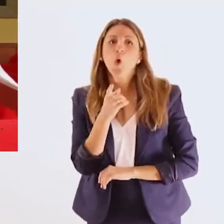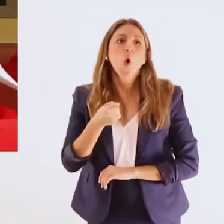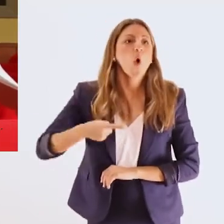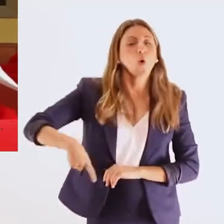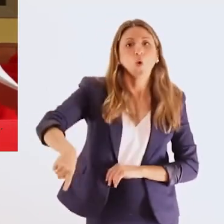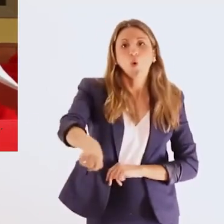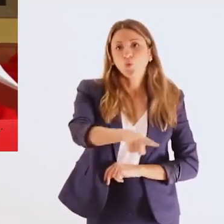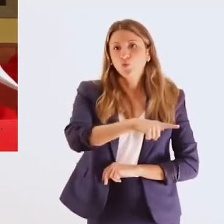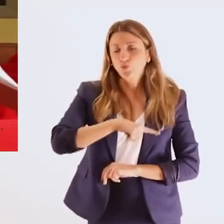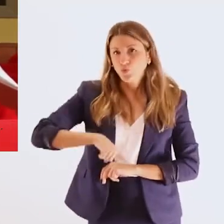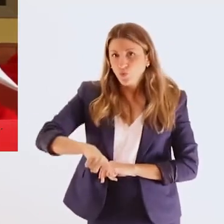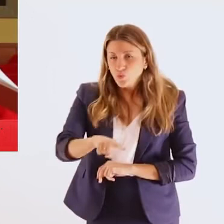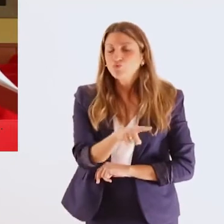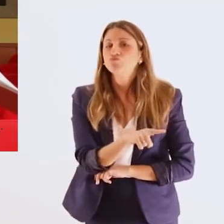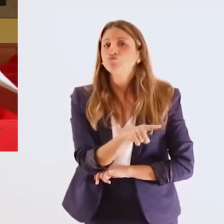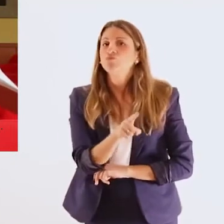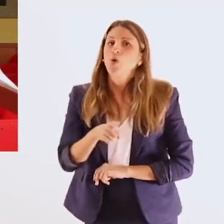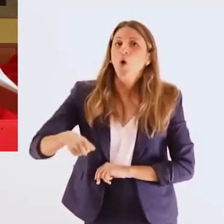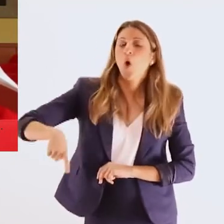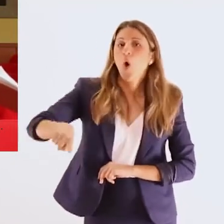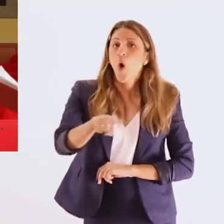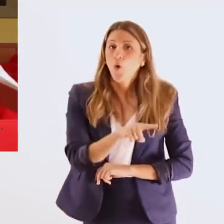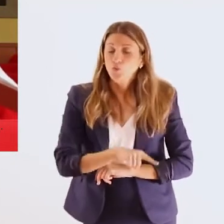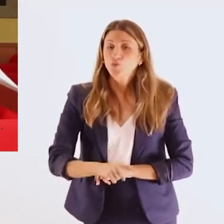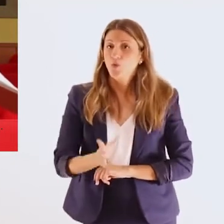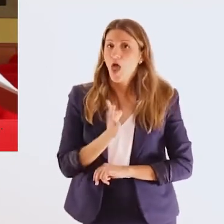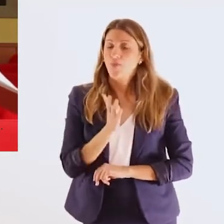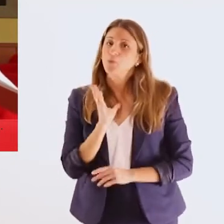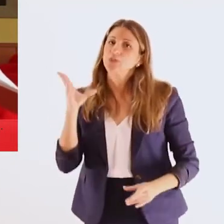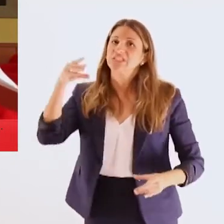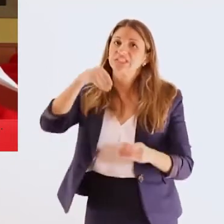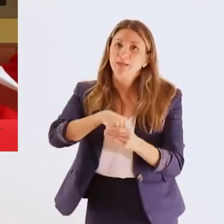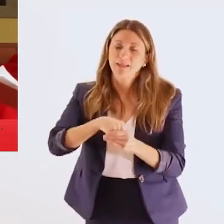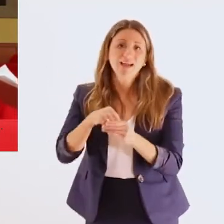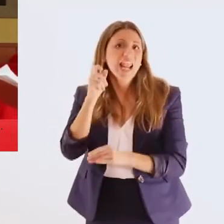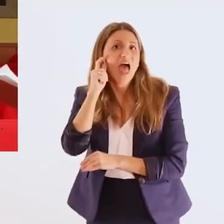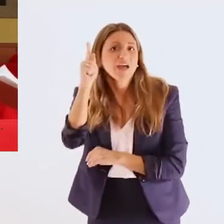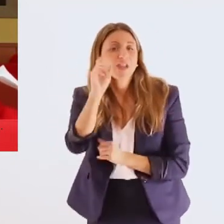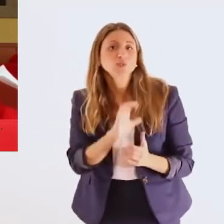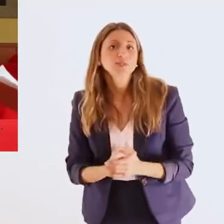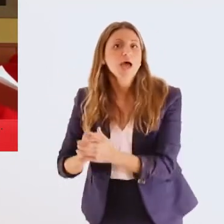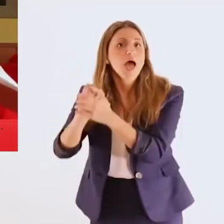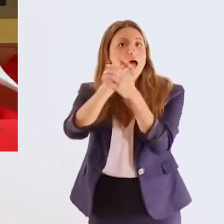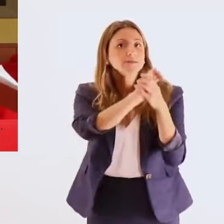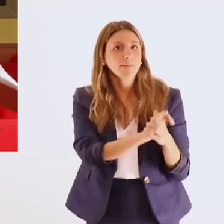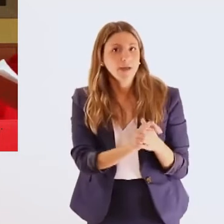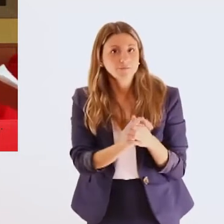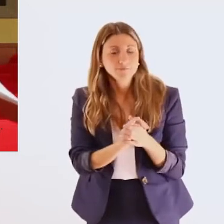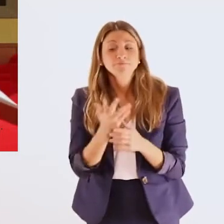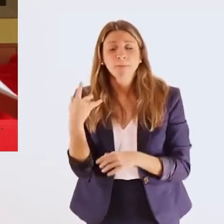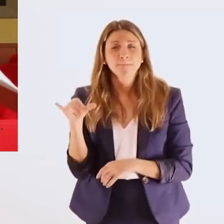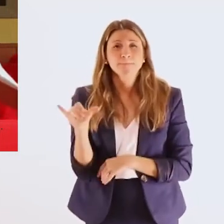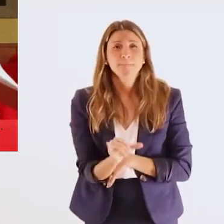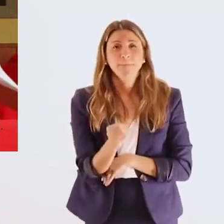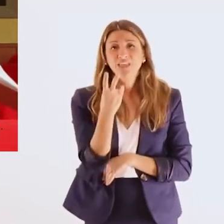τους συντελεστές της πολύ σημαντικής διαδικτυακής εκδήλωσης της ΕΣΑΜΕΑ,